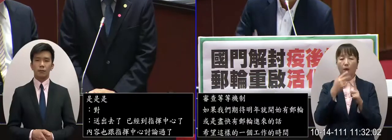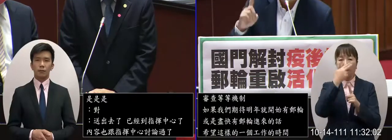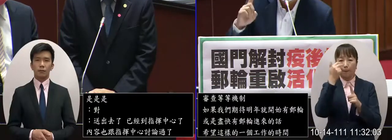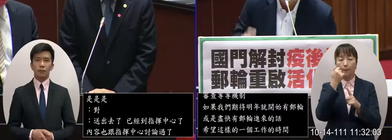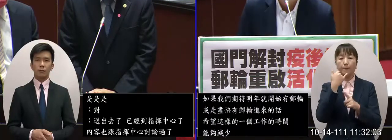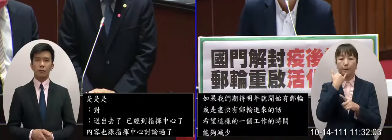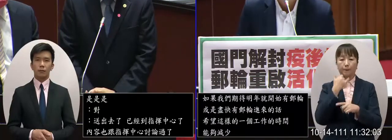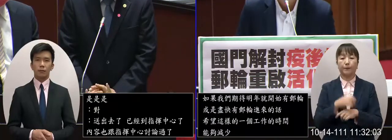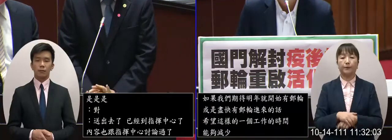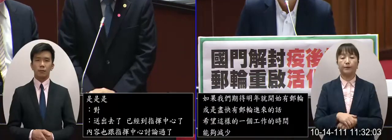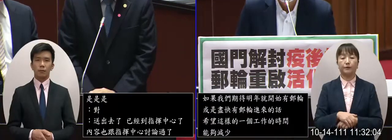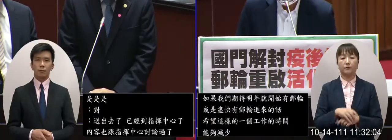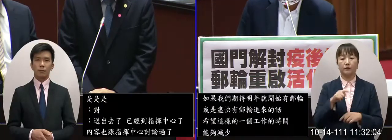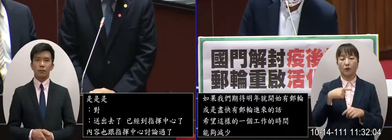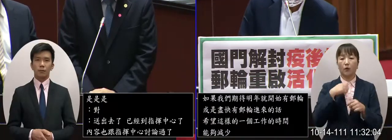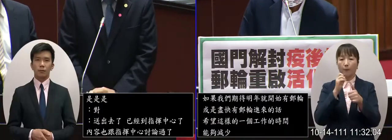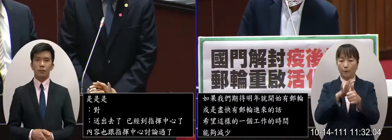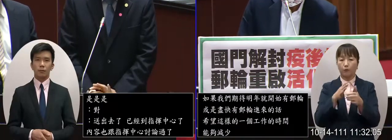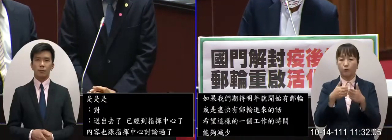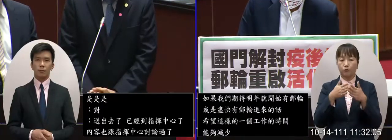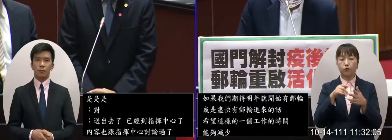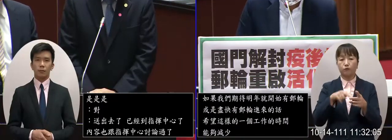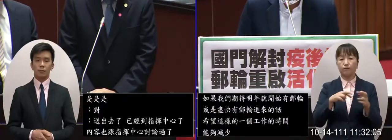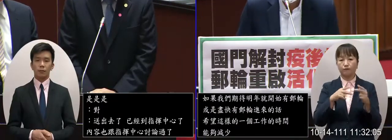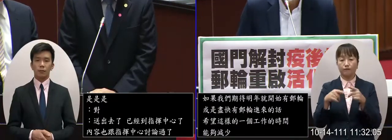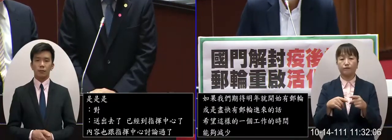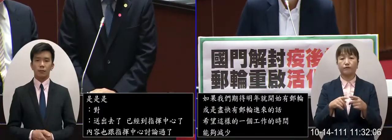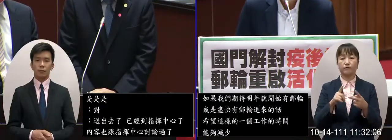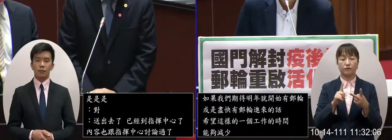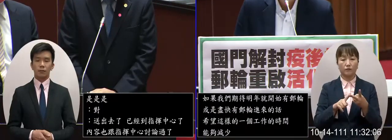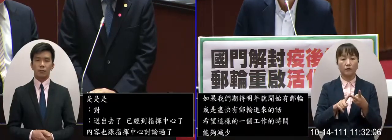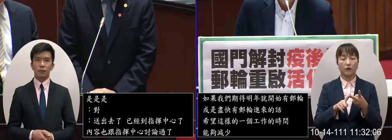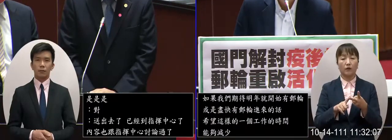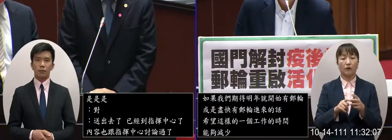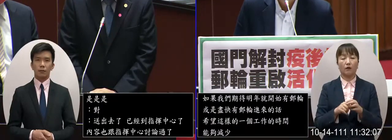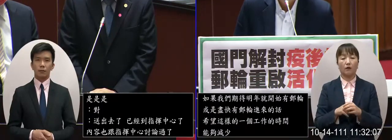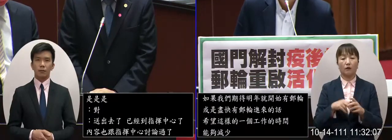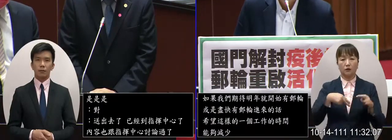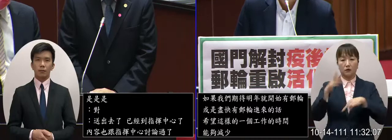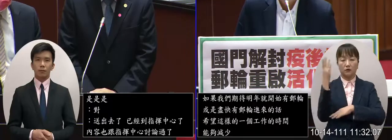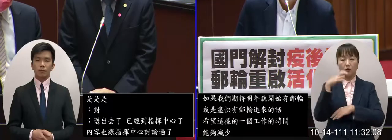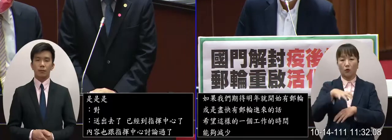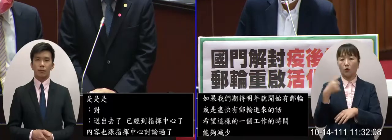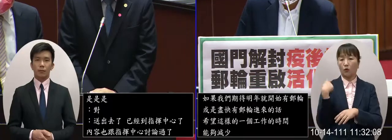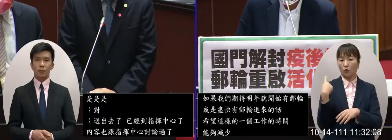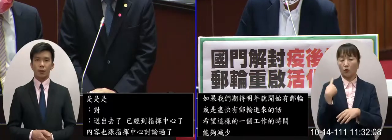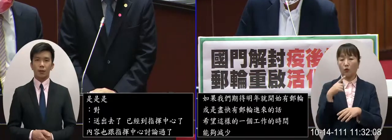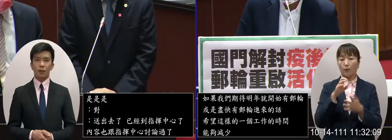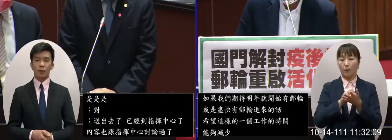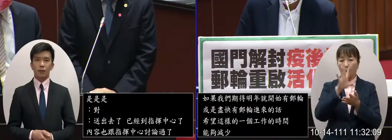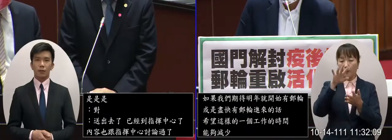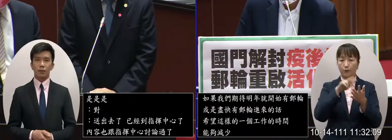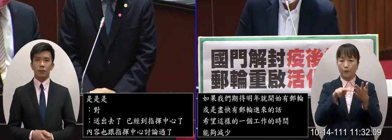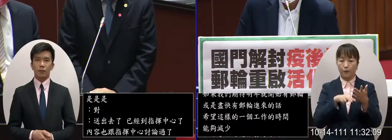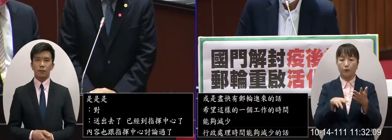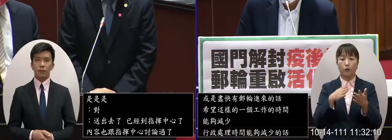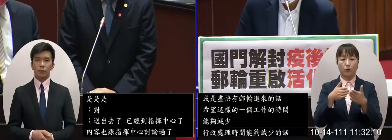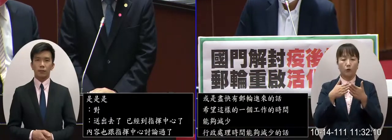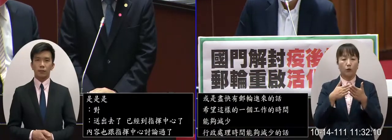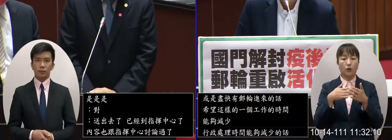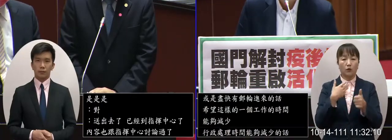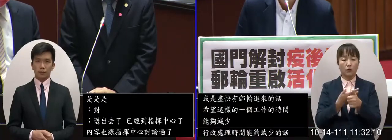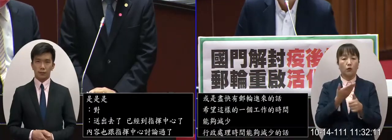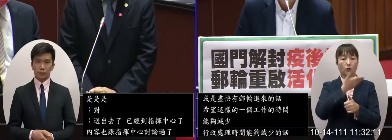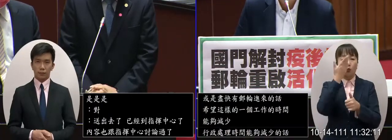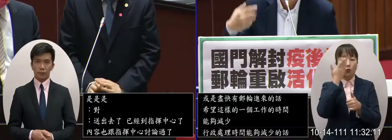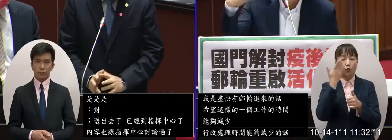能夠送件這是第一個我的建議那第二個就是說我看到了行政院昨天的一個報告內容說我們要提出